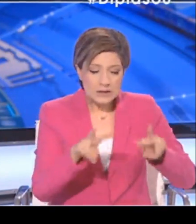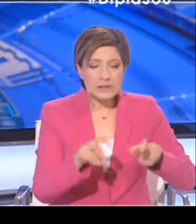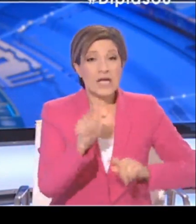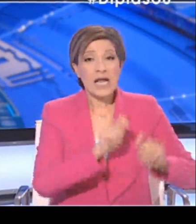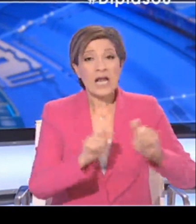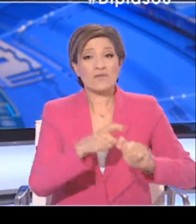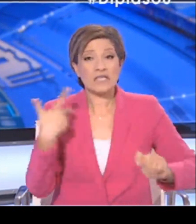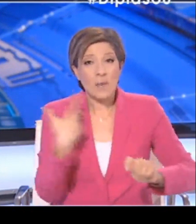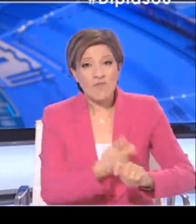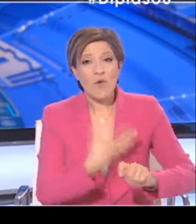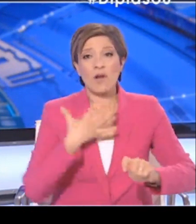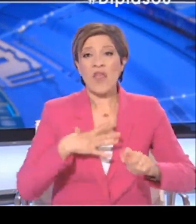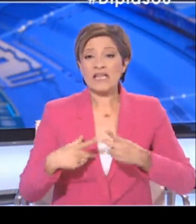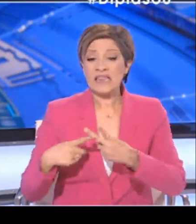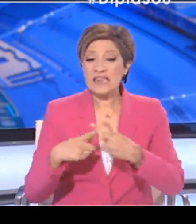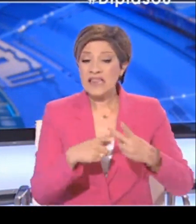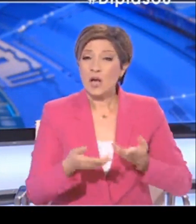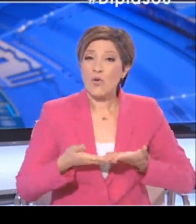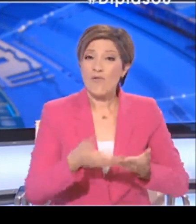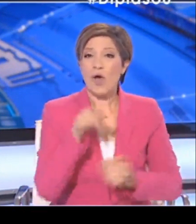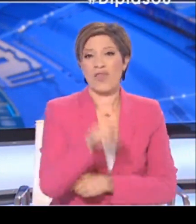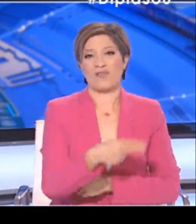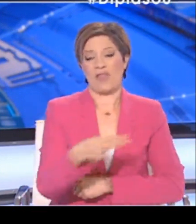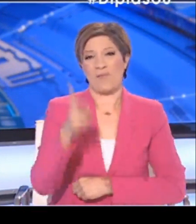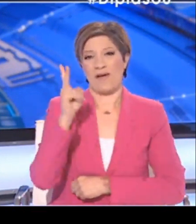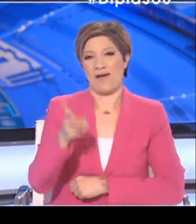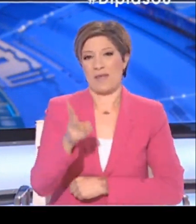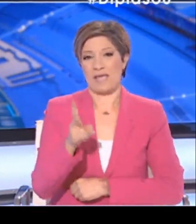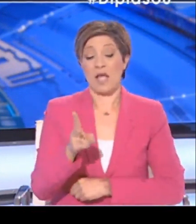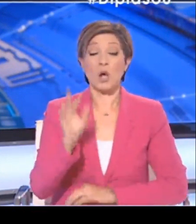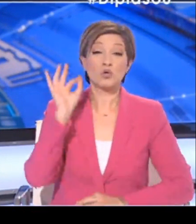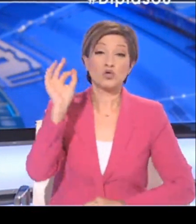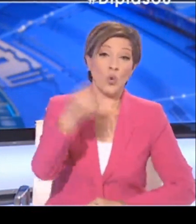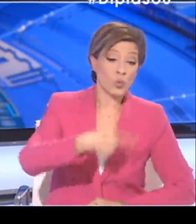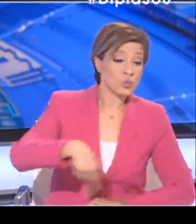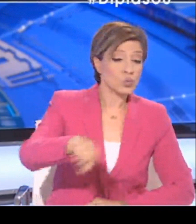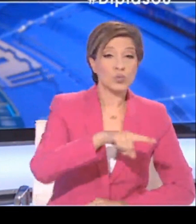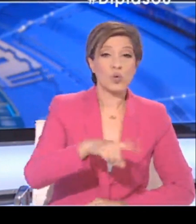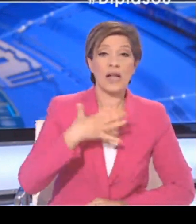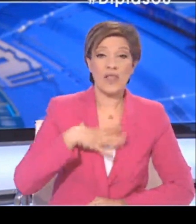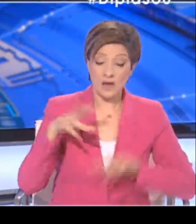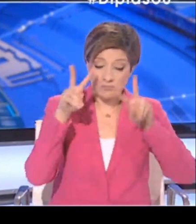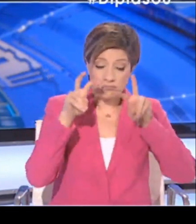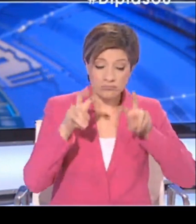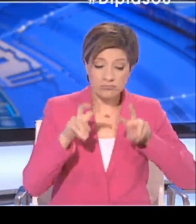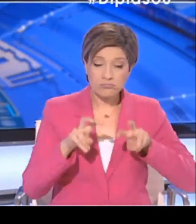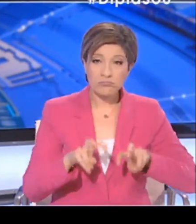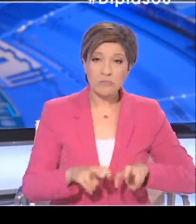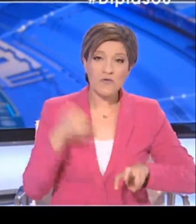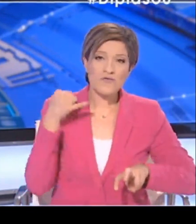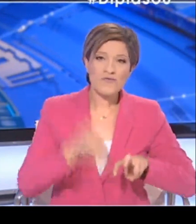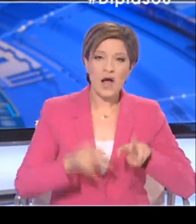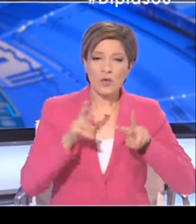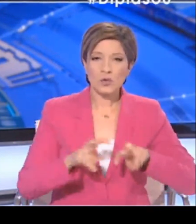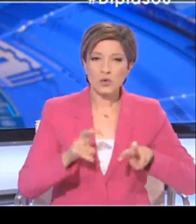τεχνολογίες για αντιμετώπιση των συνεπιών της νόσου. Στόχος αυτής της ερευνητικής δραστηριότητας είναι η